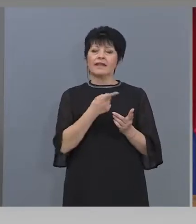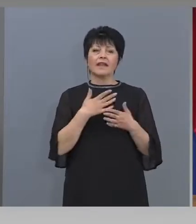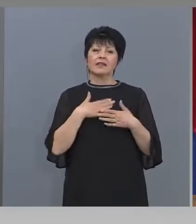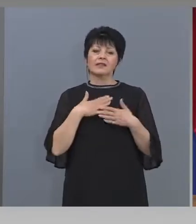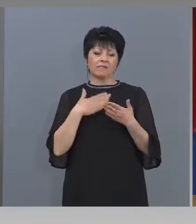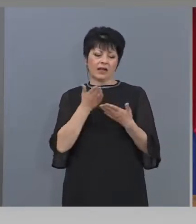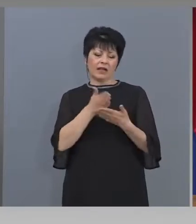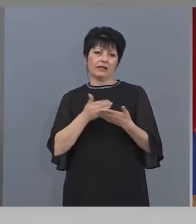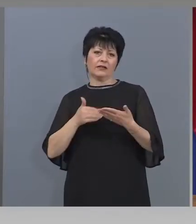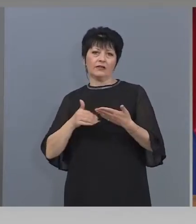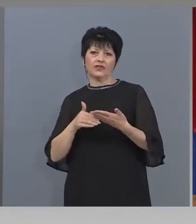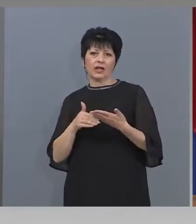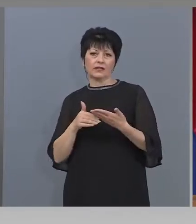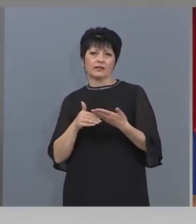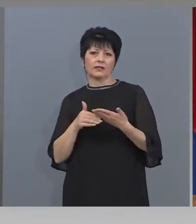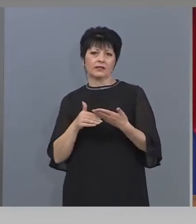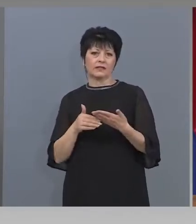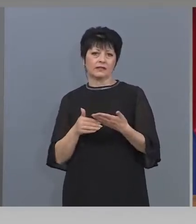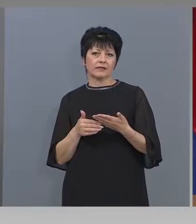някаква на